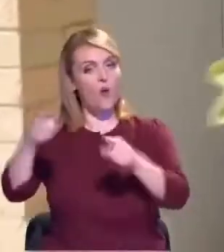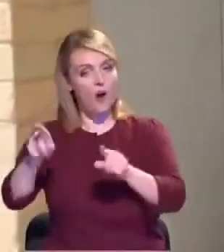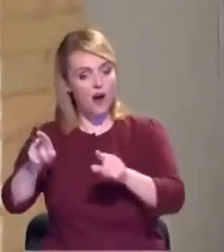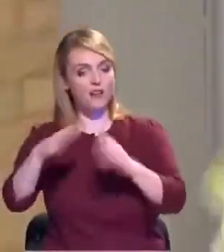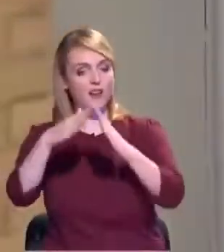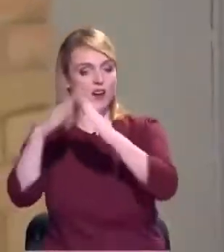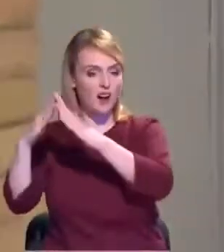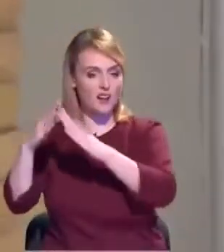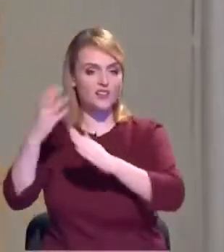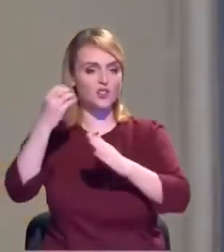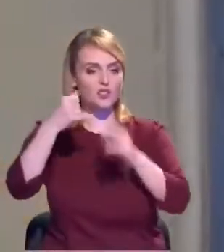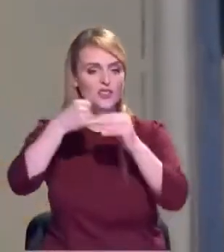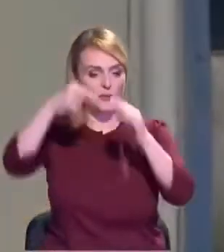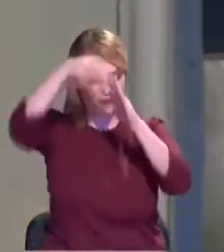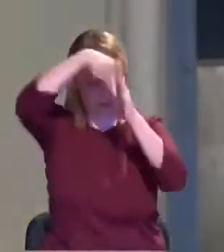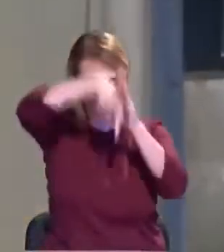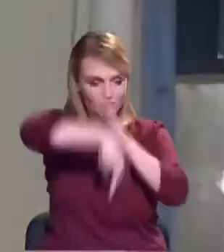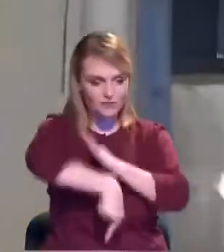duce în sol.